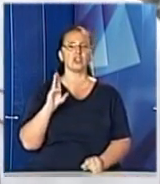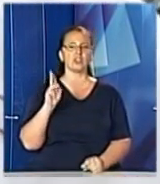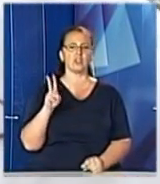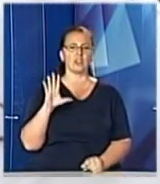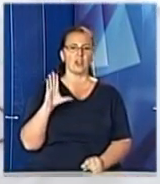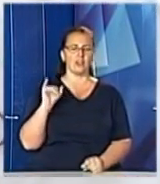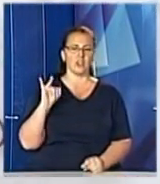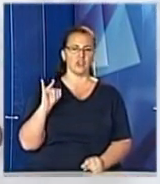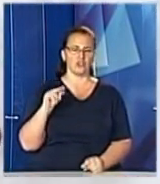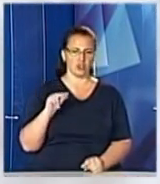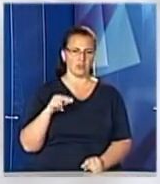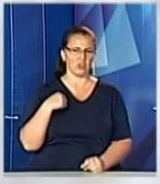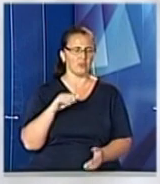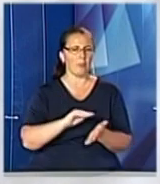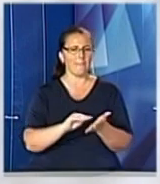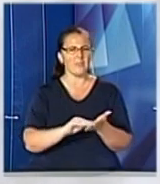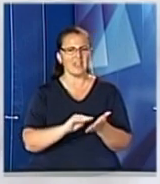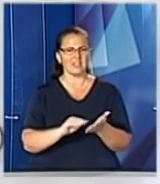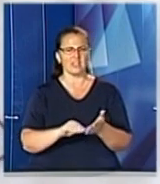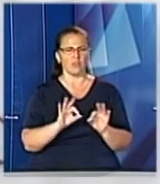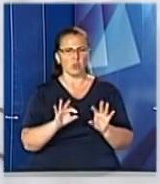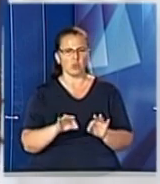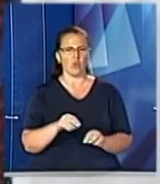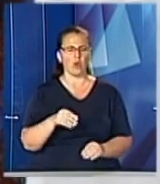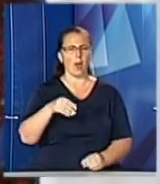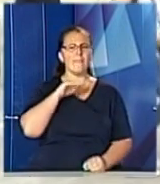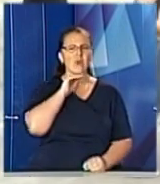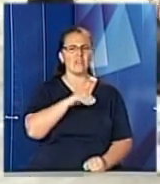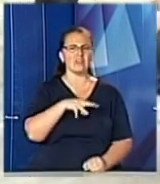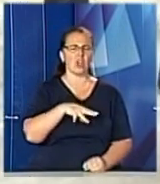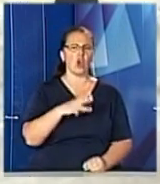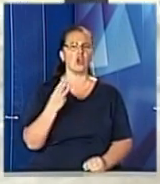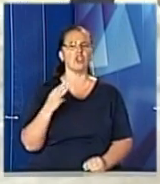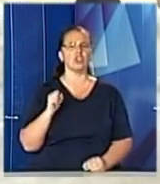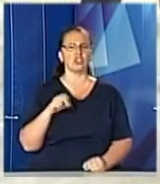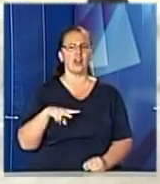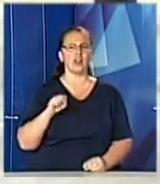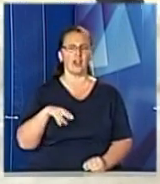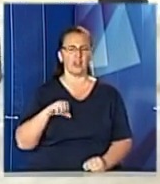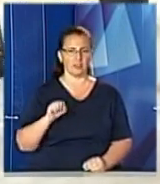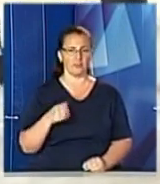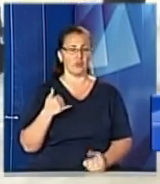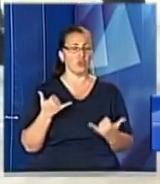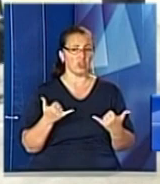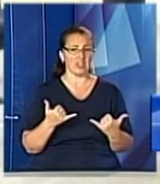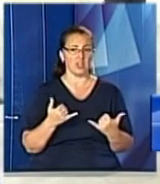упорядкував, дав коментарі, багато зробив професор Михайло Шалата. Те, що ми зараз користуємося